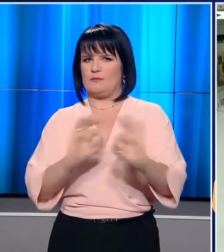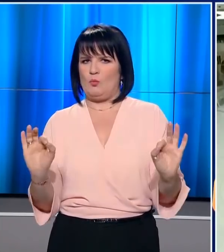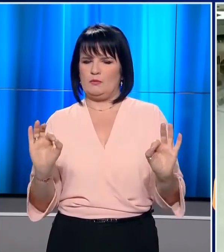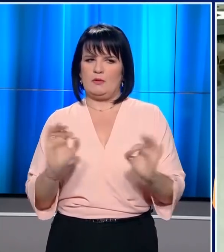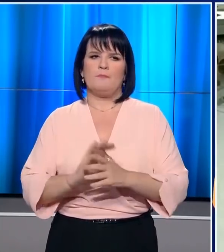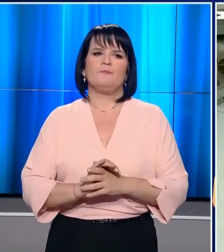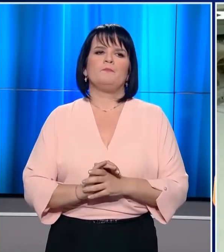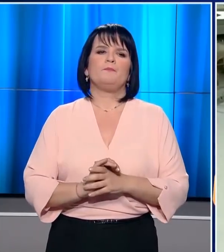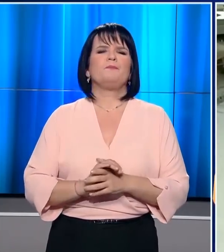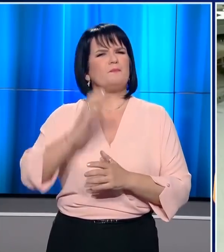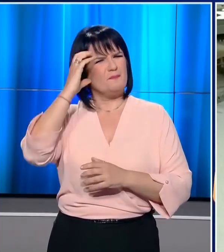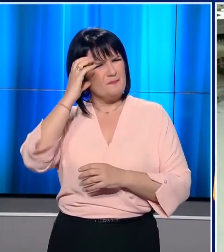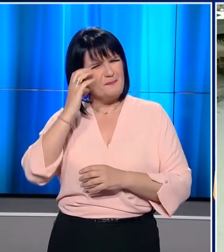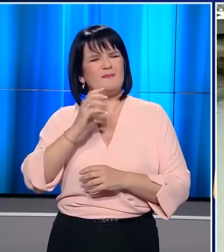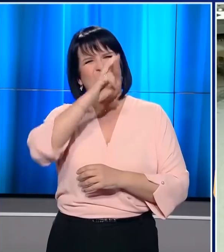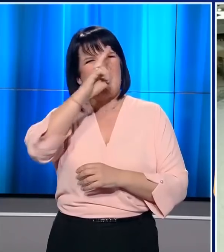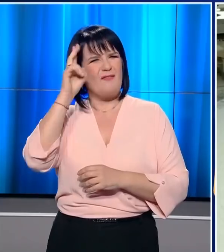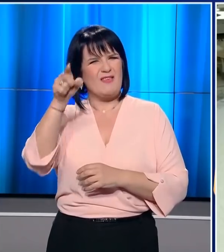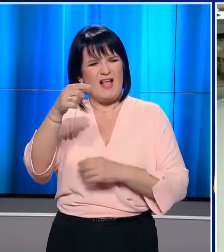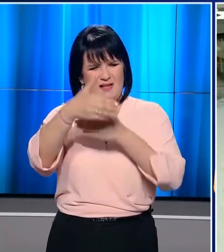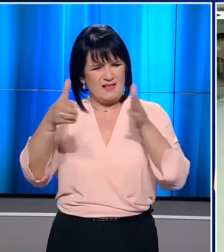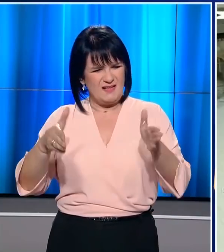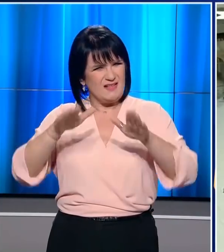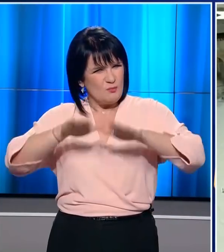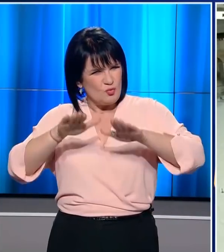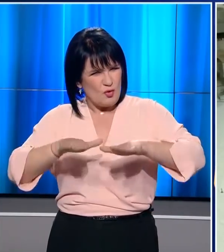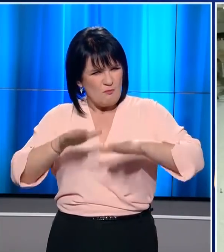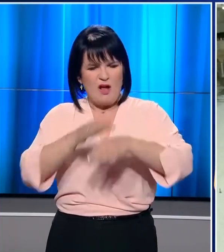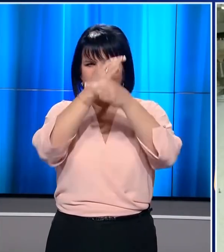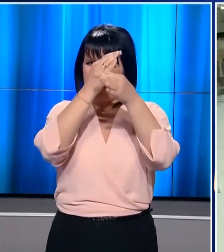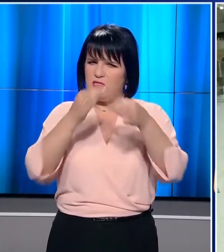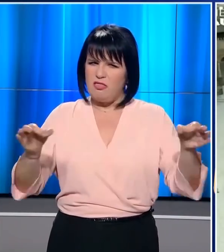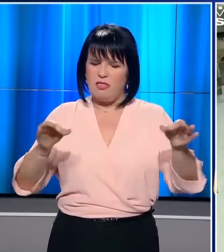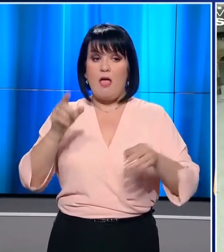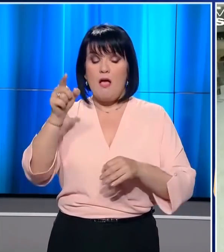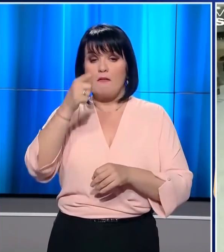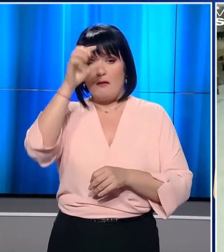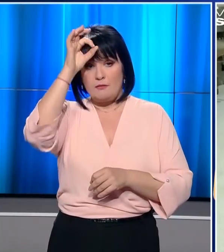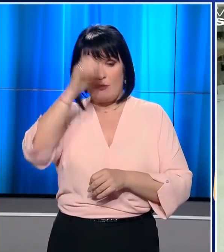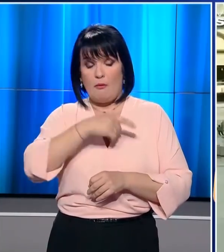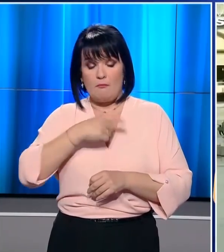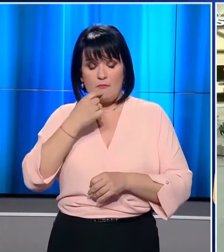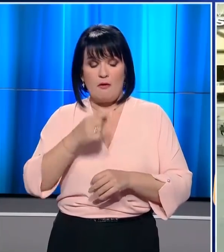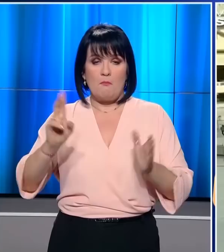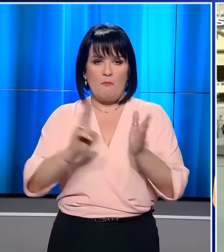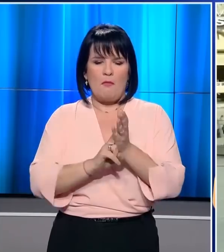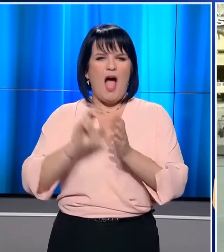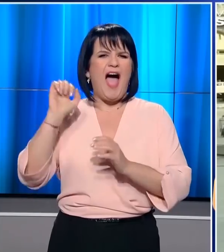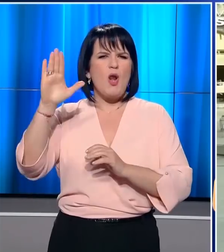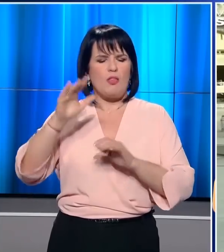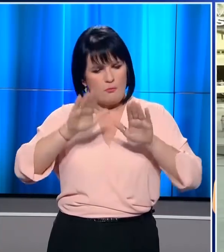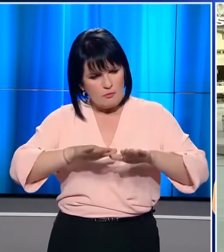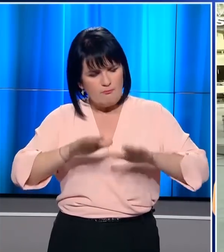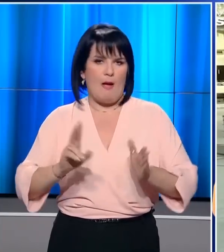Το μεγάλο τέμενος της ΜΕΚΑ στη Σαουδική Αραβία είναι εντέλος άδειο αφού οι αρχές της χώρας απαγόρευσαν την είσοδο άλλο δαπών